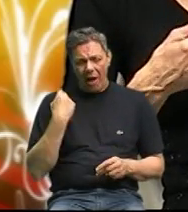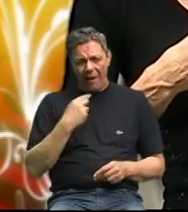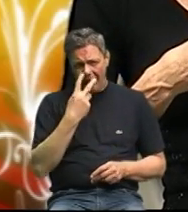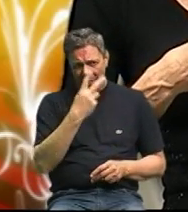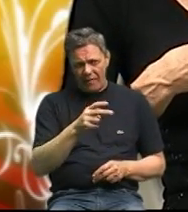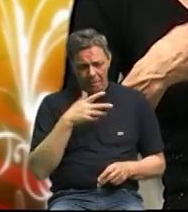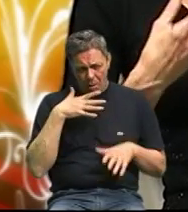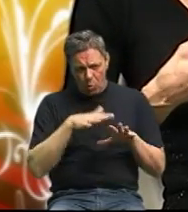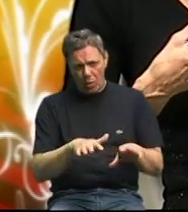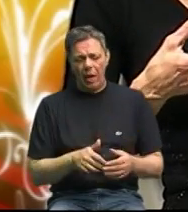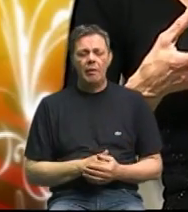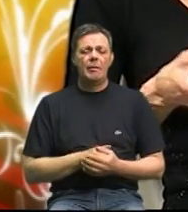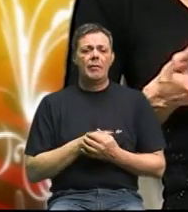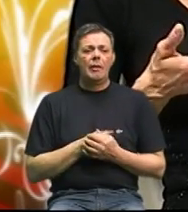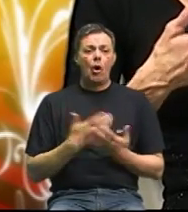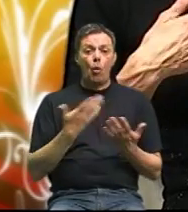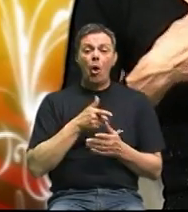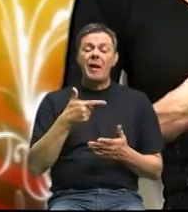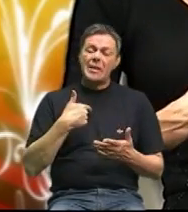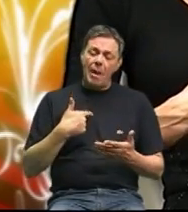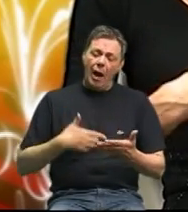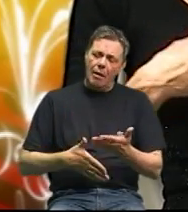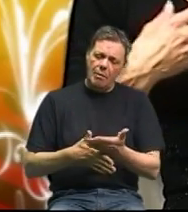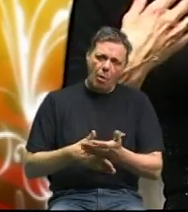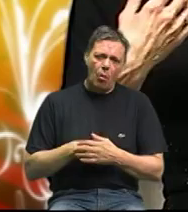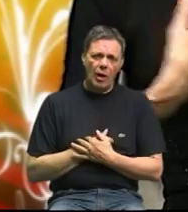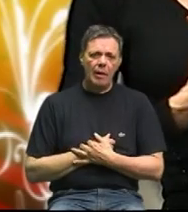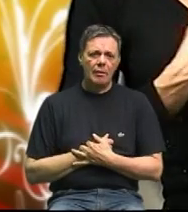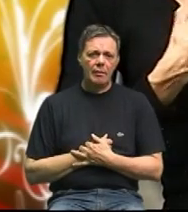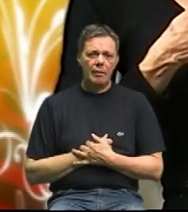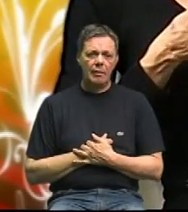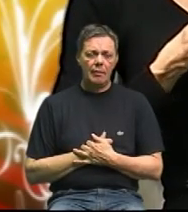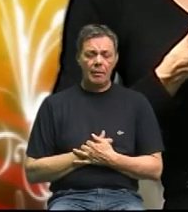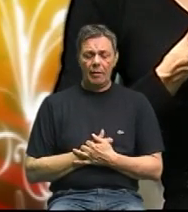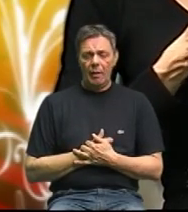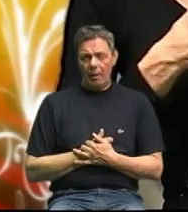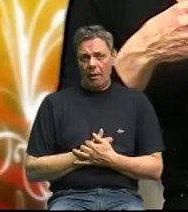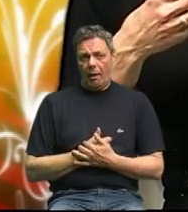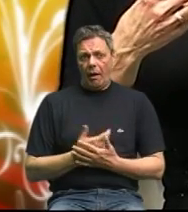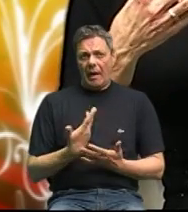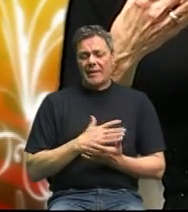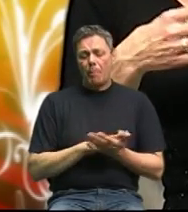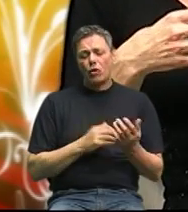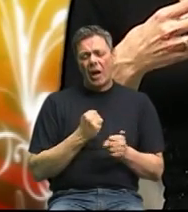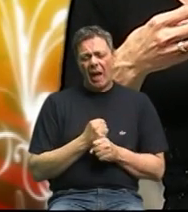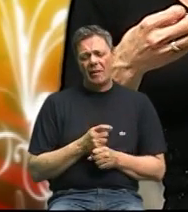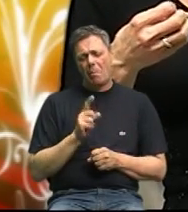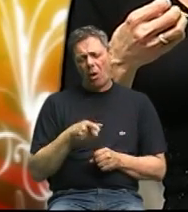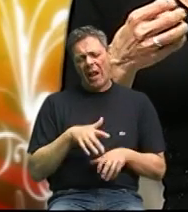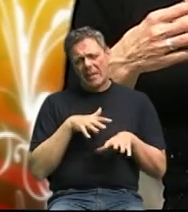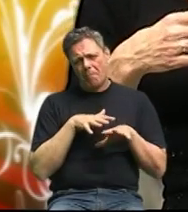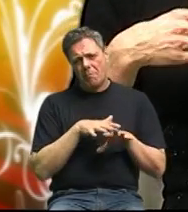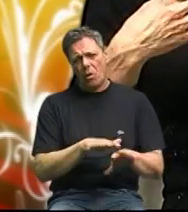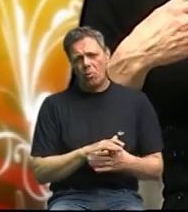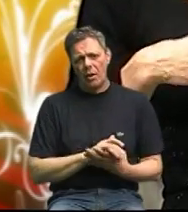ljudi koji me to pomoglo i ono ono kad sam počela radit morala sam ljudi